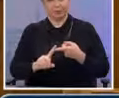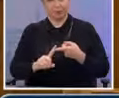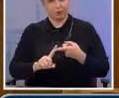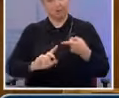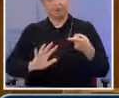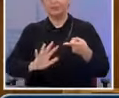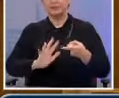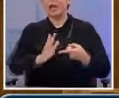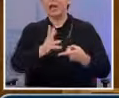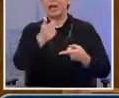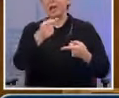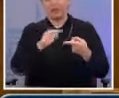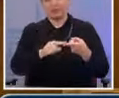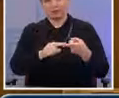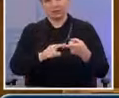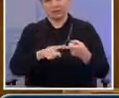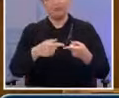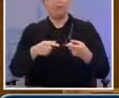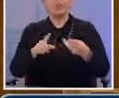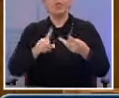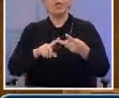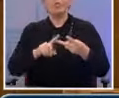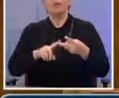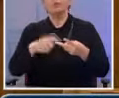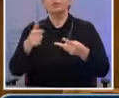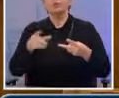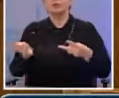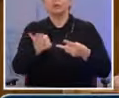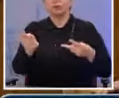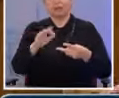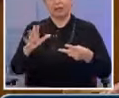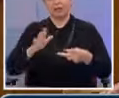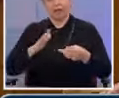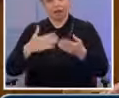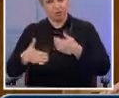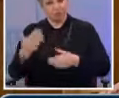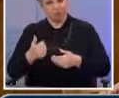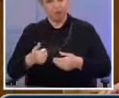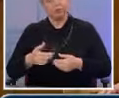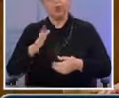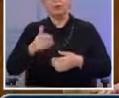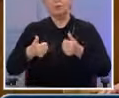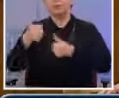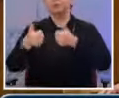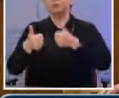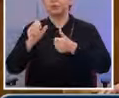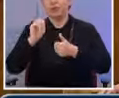ανάπτυξη με βελτίωση της απασχόλησης και της ανταγωνιστικότητας. Σταδιακή μείωση της ανεργίας.